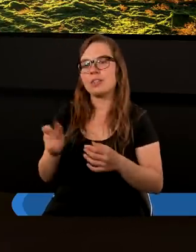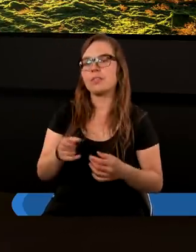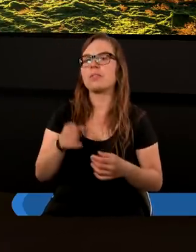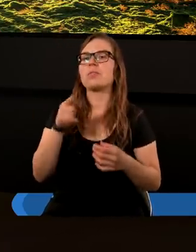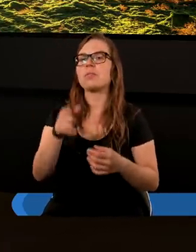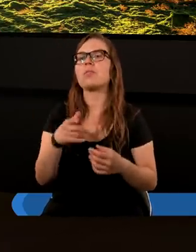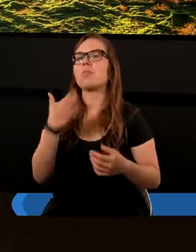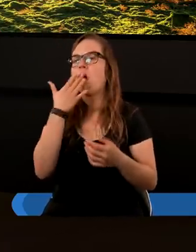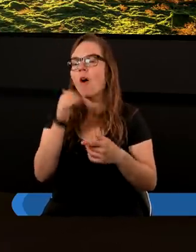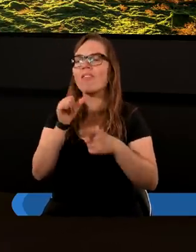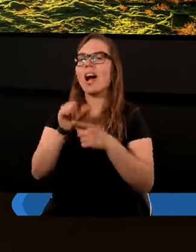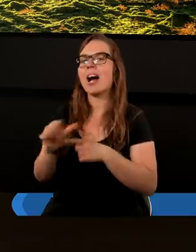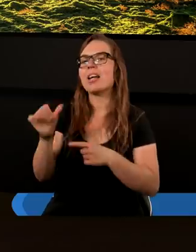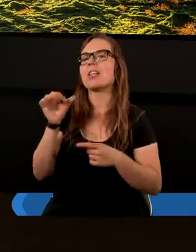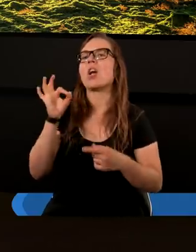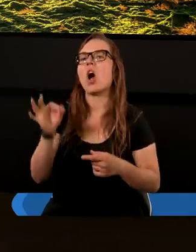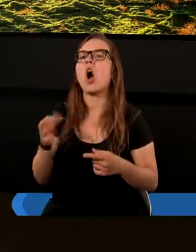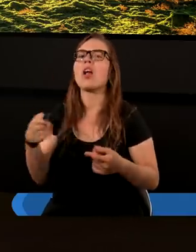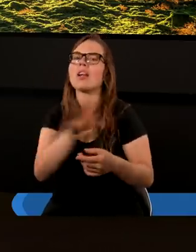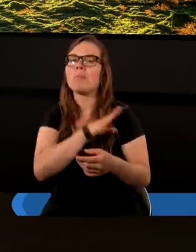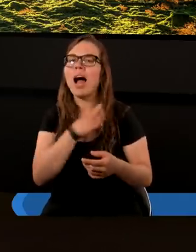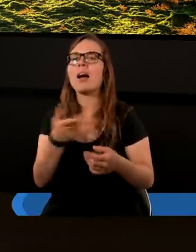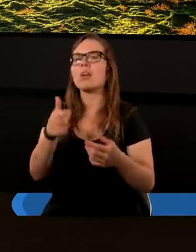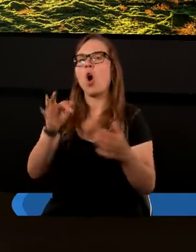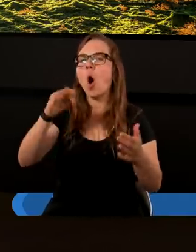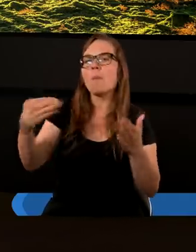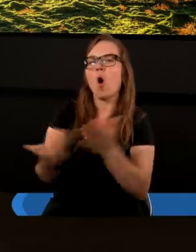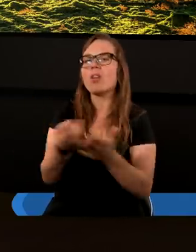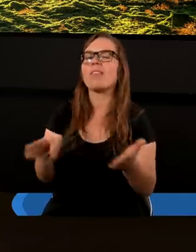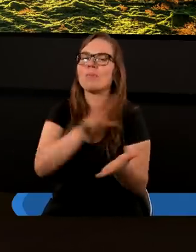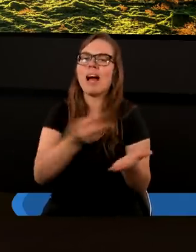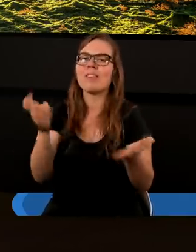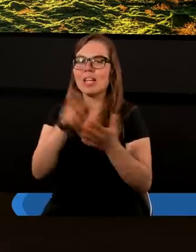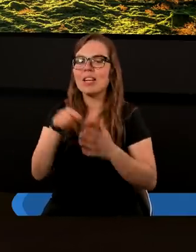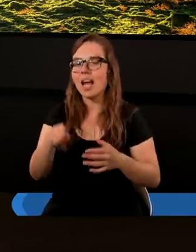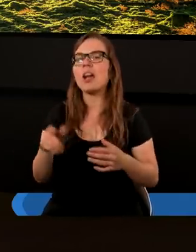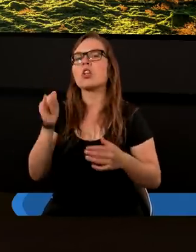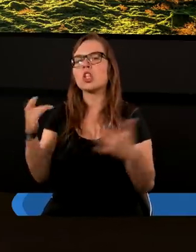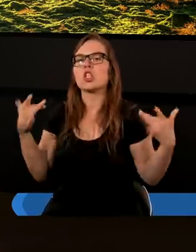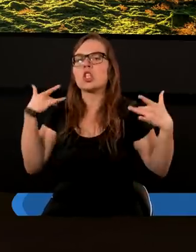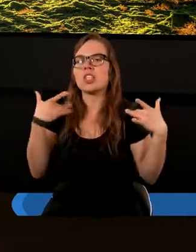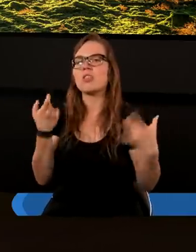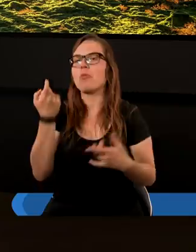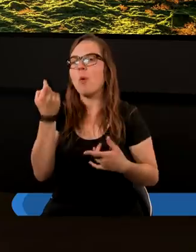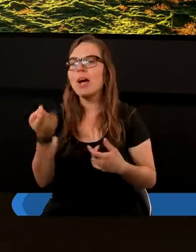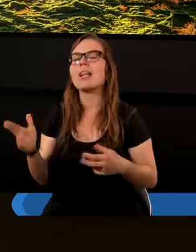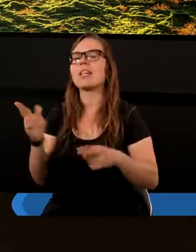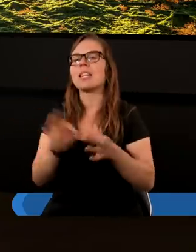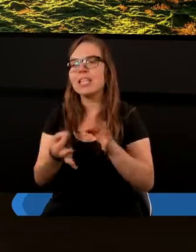jest o zmarłych, o ponownym życiu ich w momencie, gdy